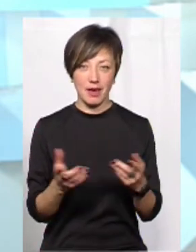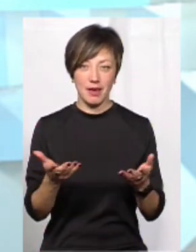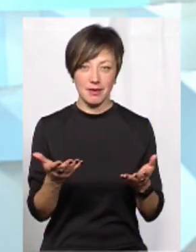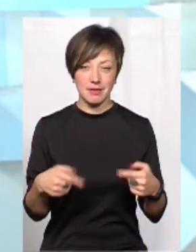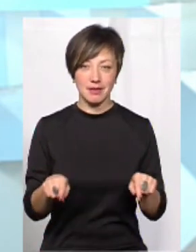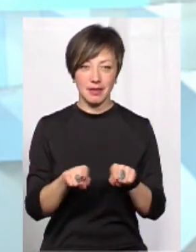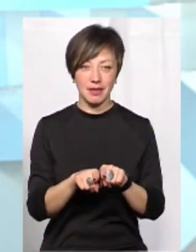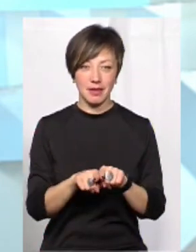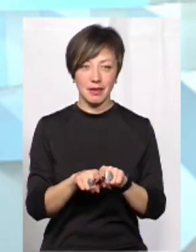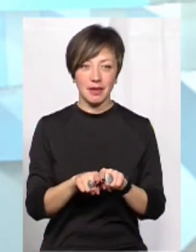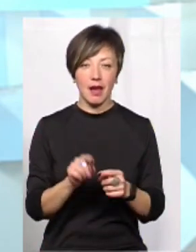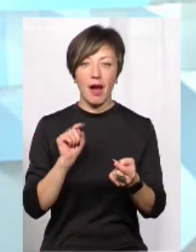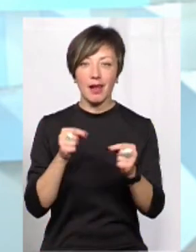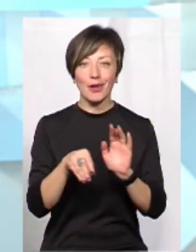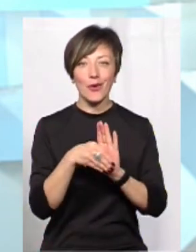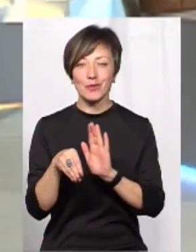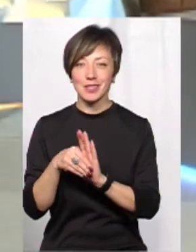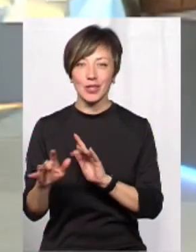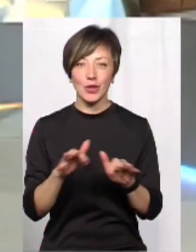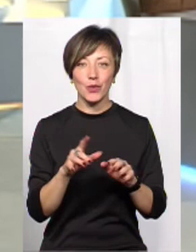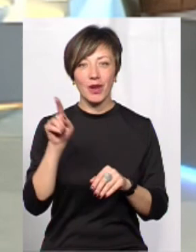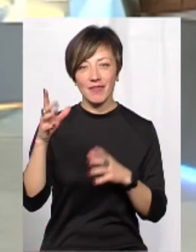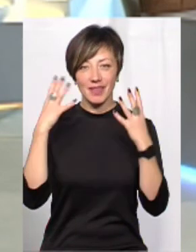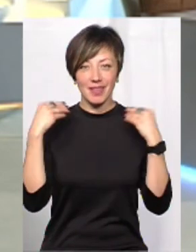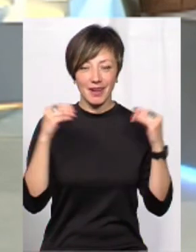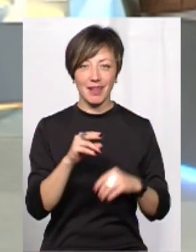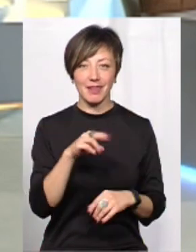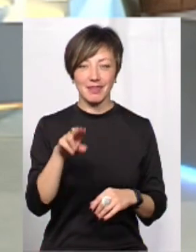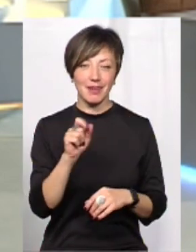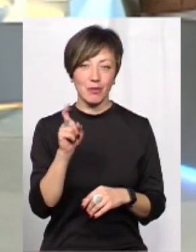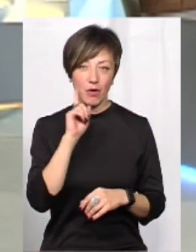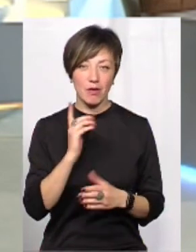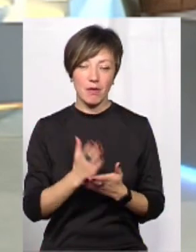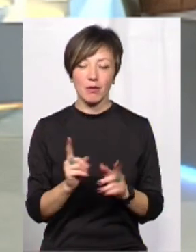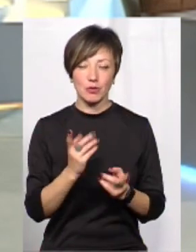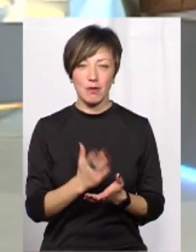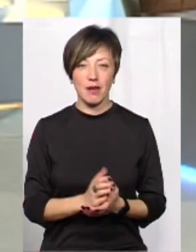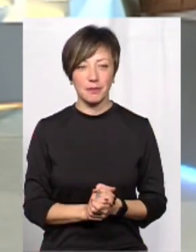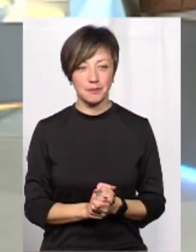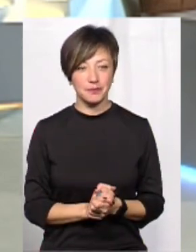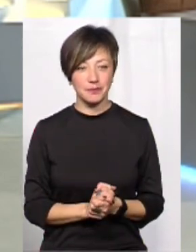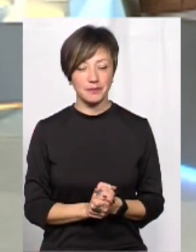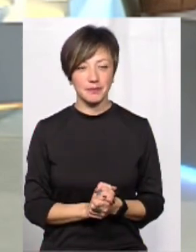якийсь навпаки антикорупційний рух в Нідерландах. Але поки що маємо те, що маємо.